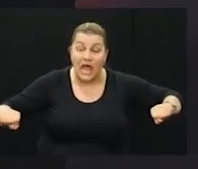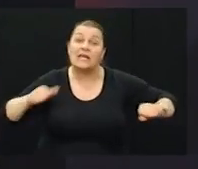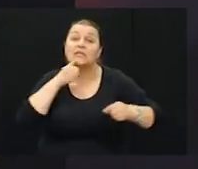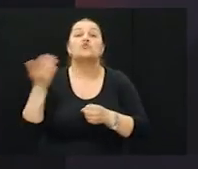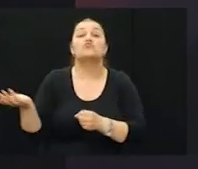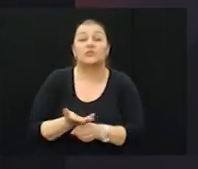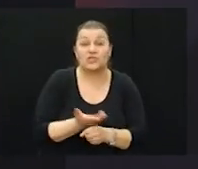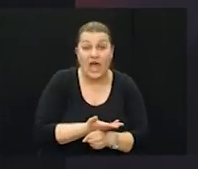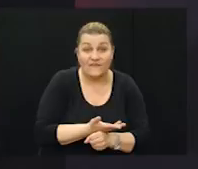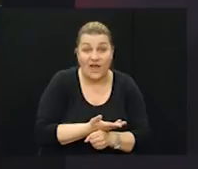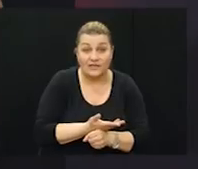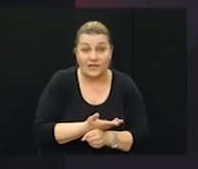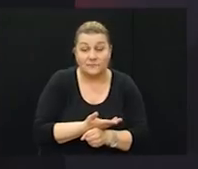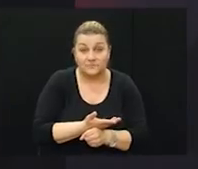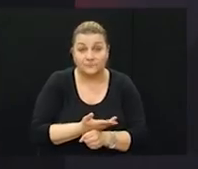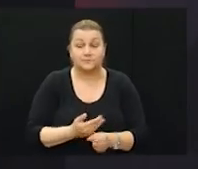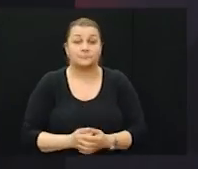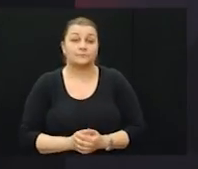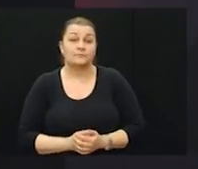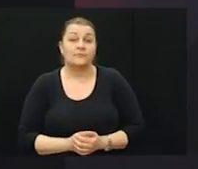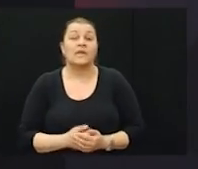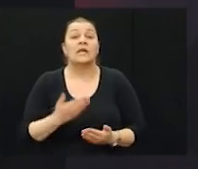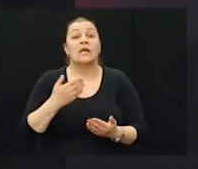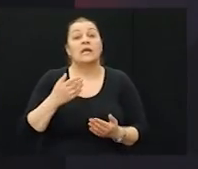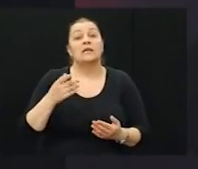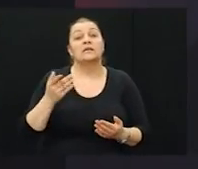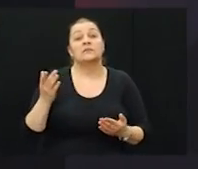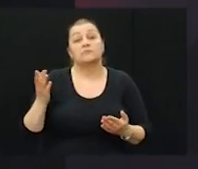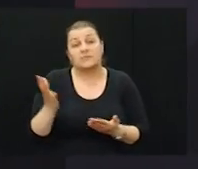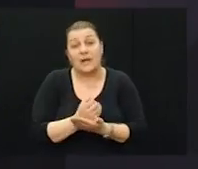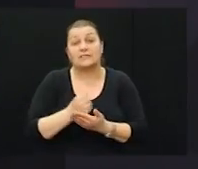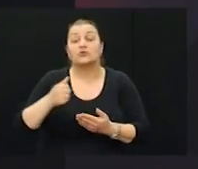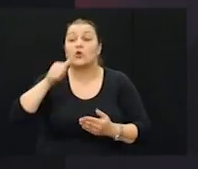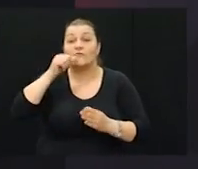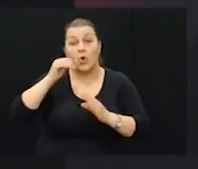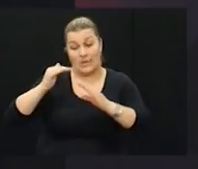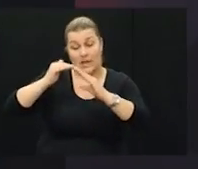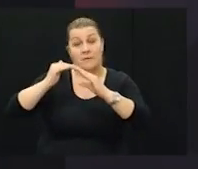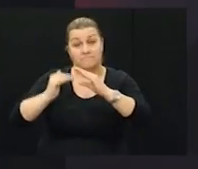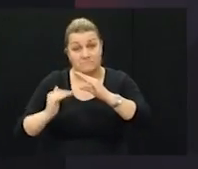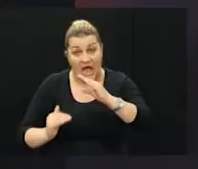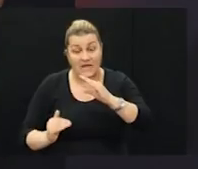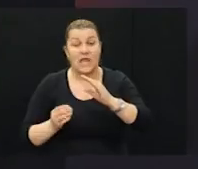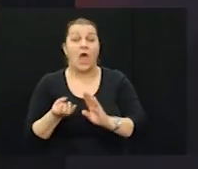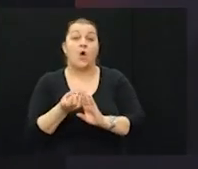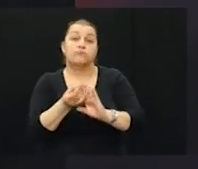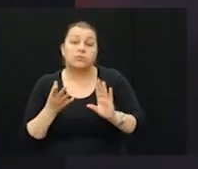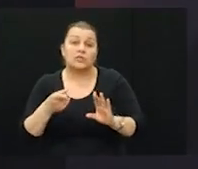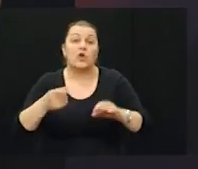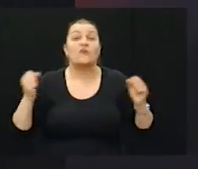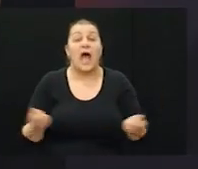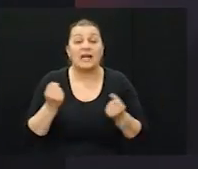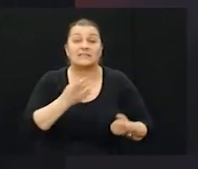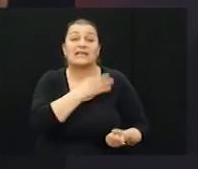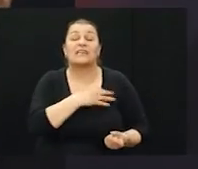Zahvaljujući, dakle, dvijema stvarima. Prvo što je vodostaj bio niži nego što je trebao biti pod njima. briljantnoj i brzoj